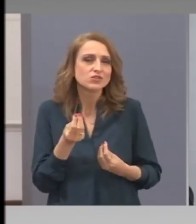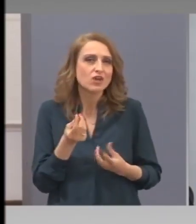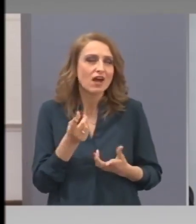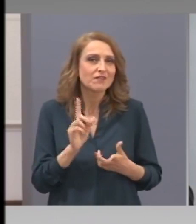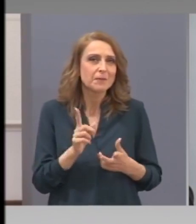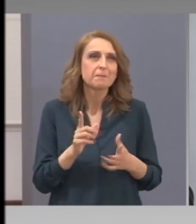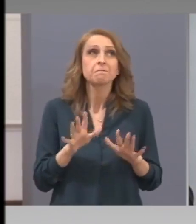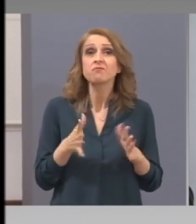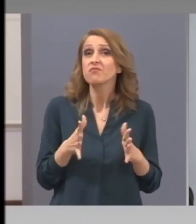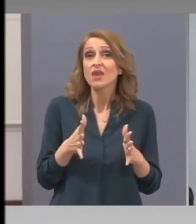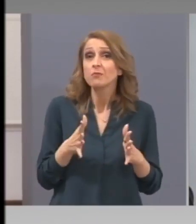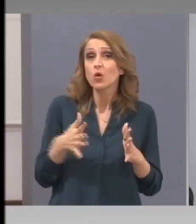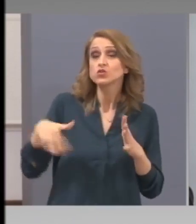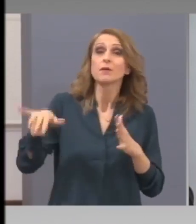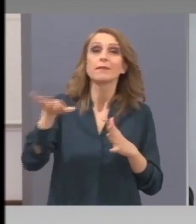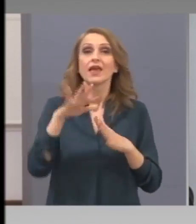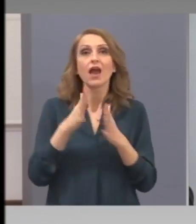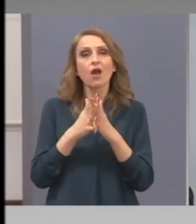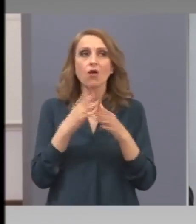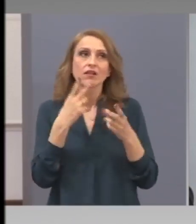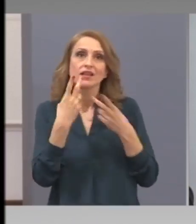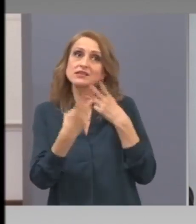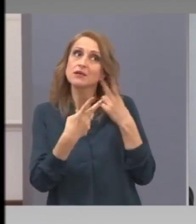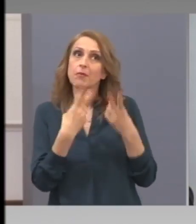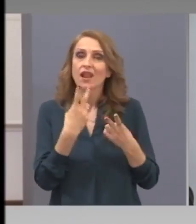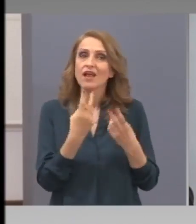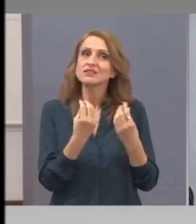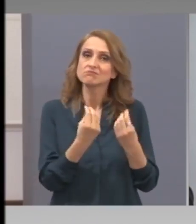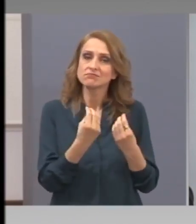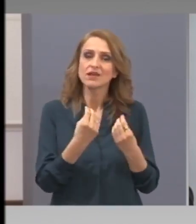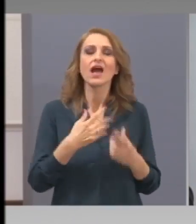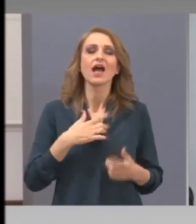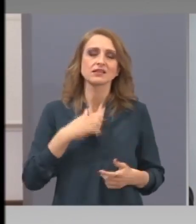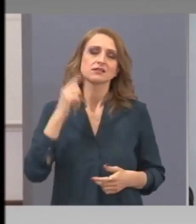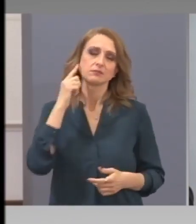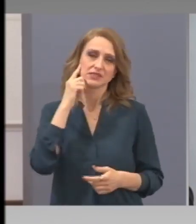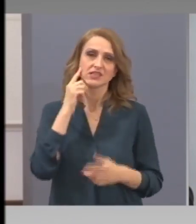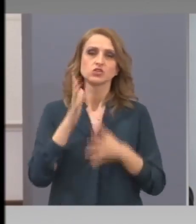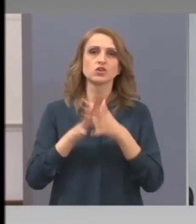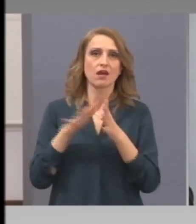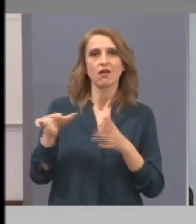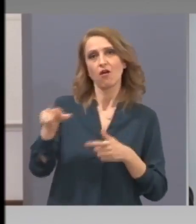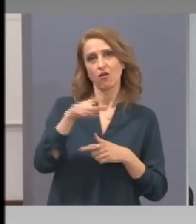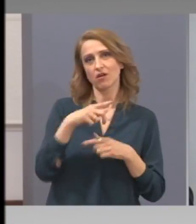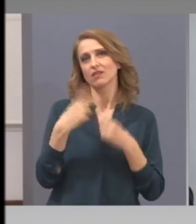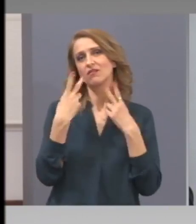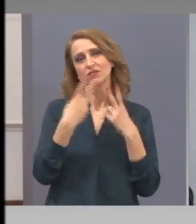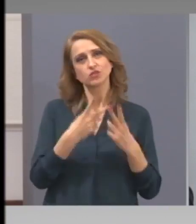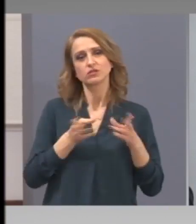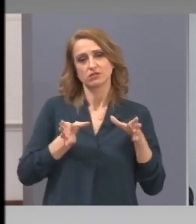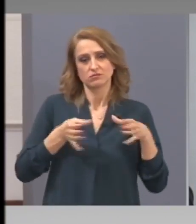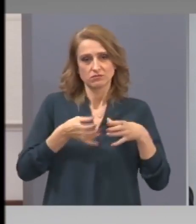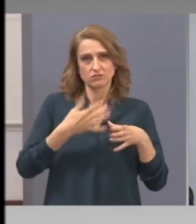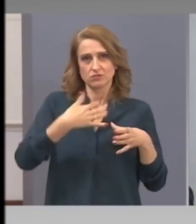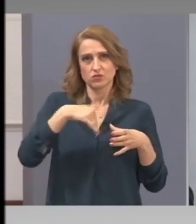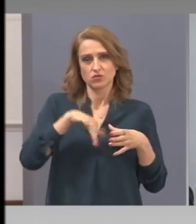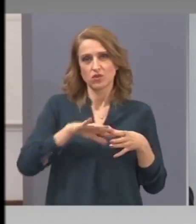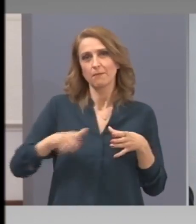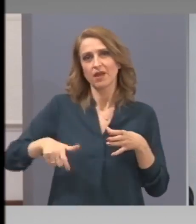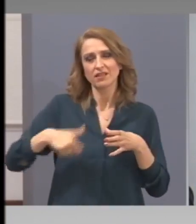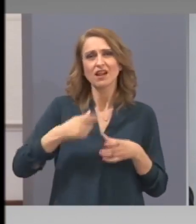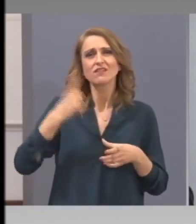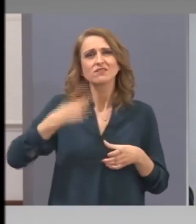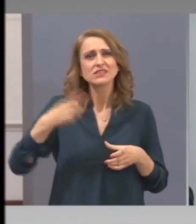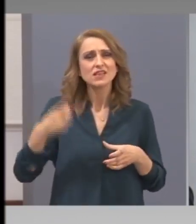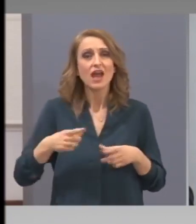-малкото са взели вниманието на хората. Аз мисля, че те са го взели и с доверието, което всяка